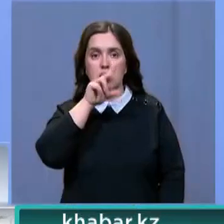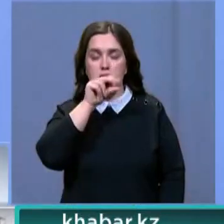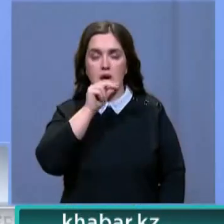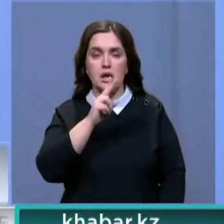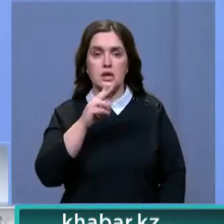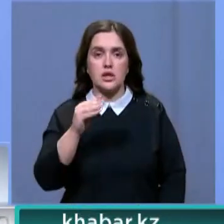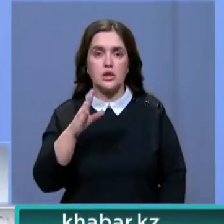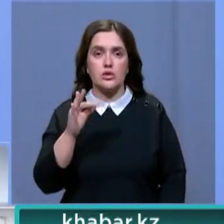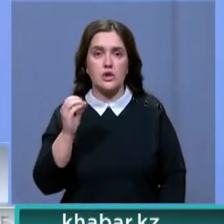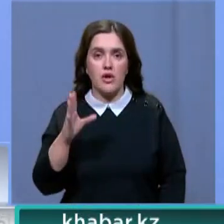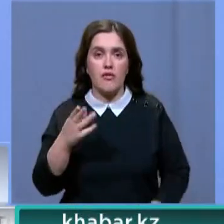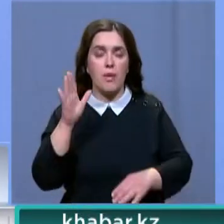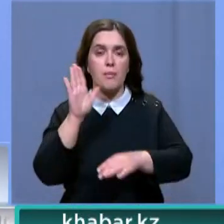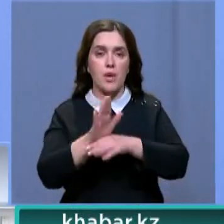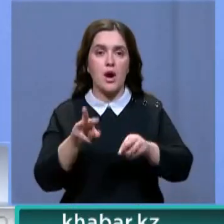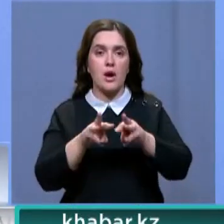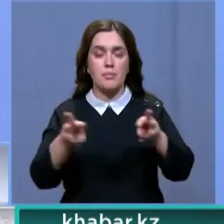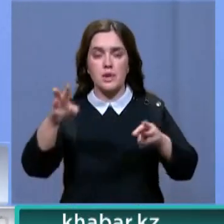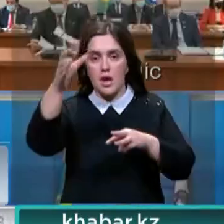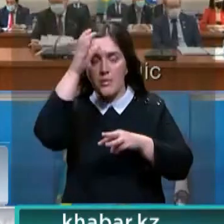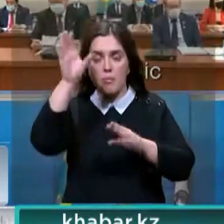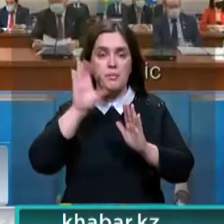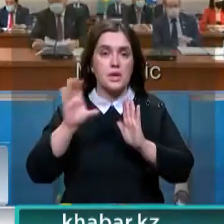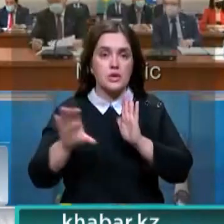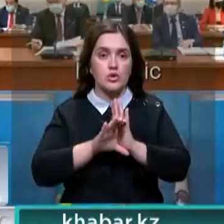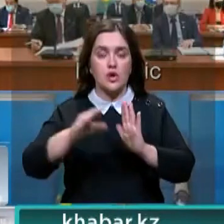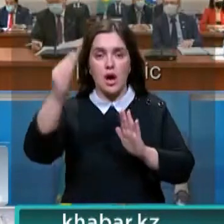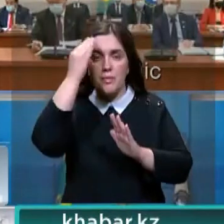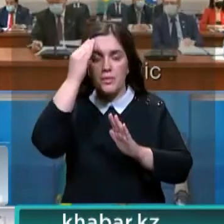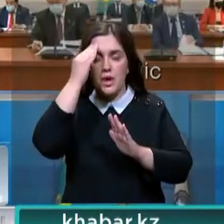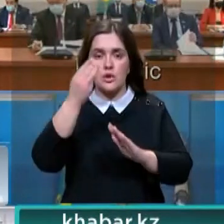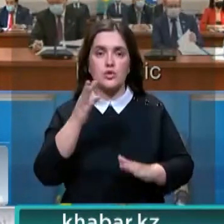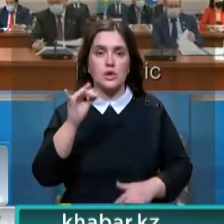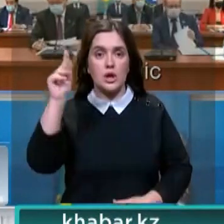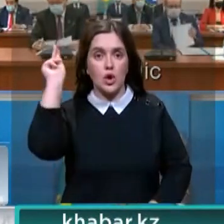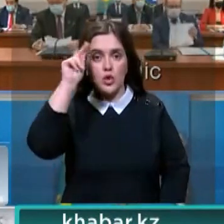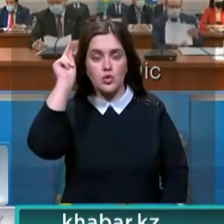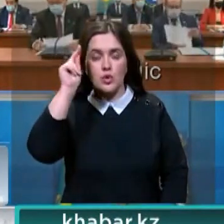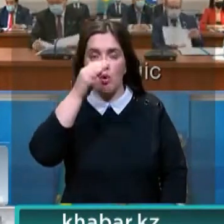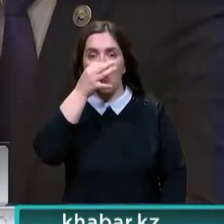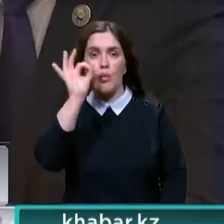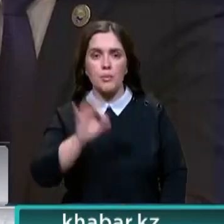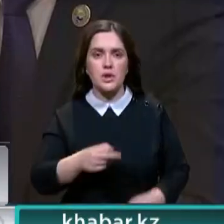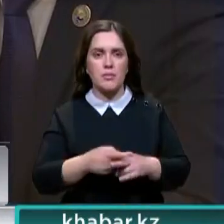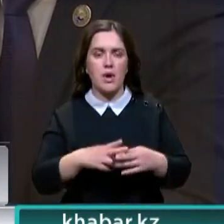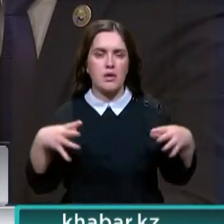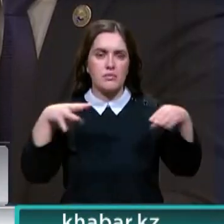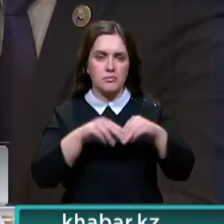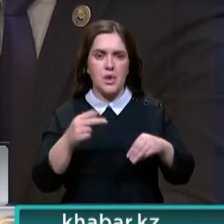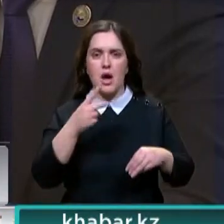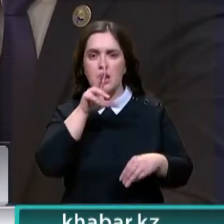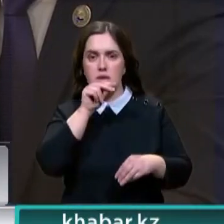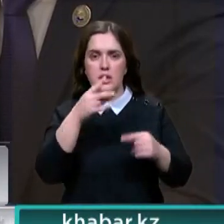Токаев и поручил Минобразование прислушаться к мнению Шокира и изучить опыт полиязычия в мире. Как гражданин